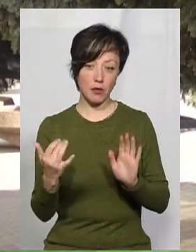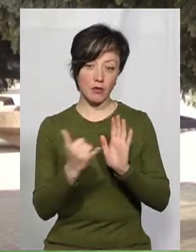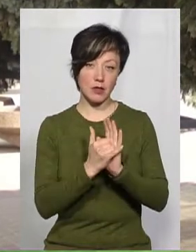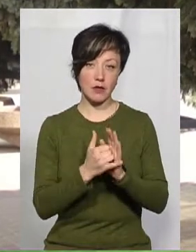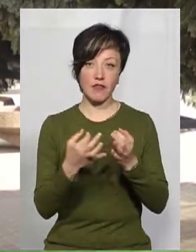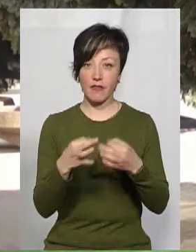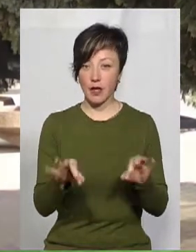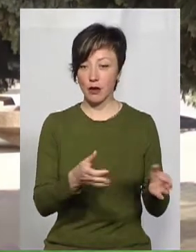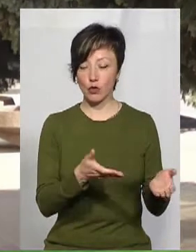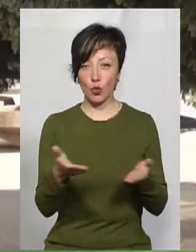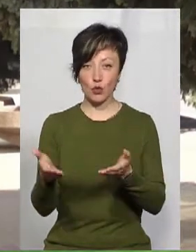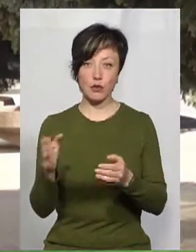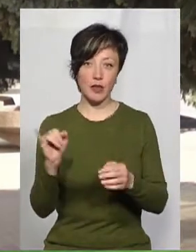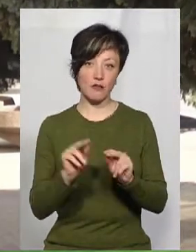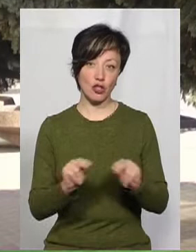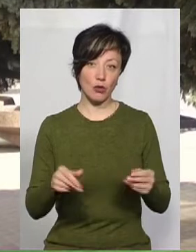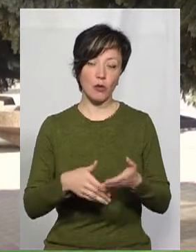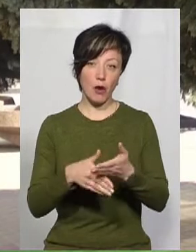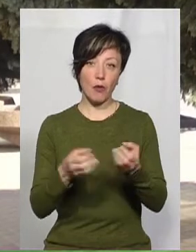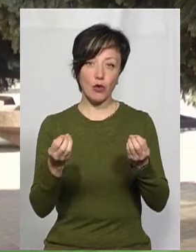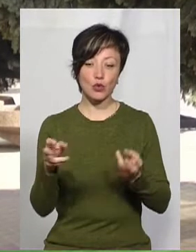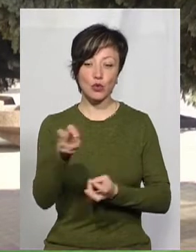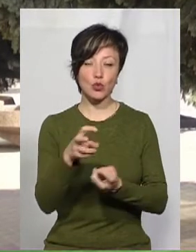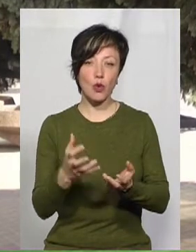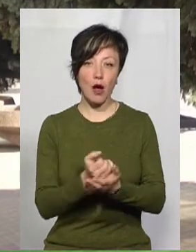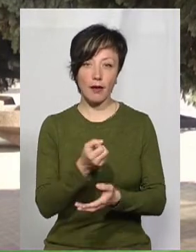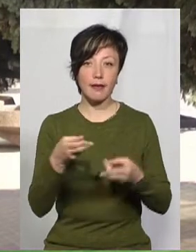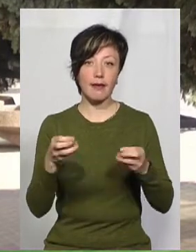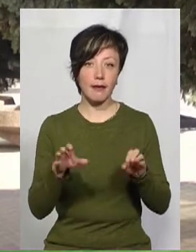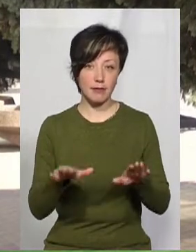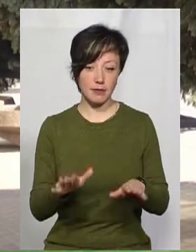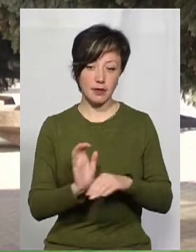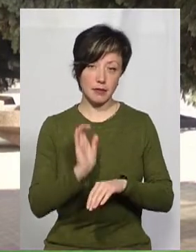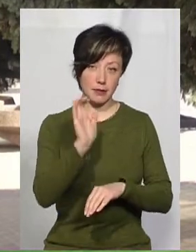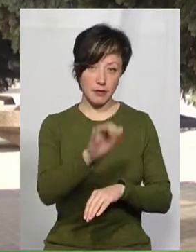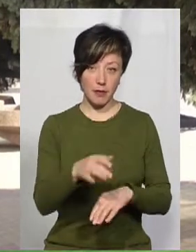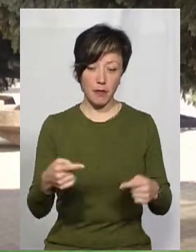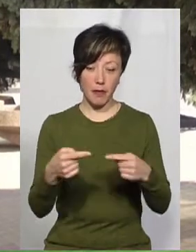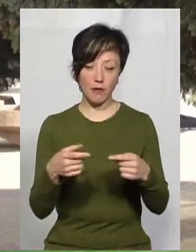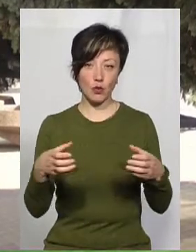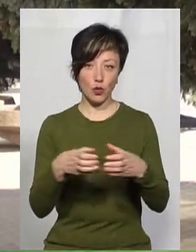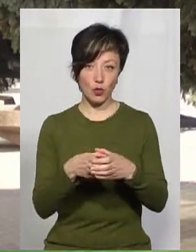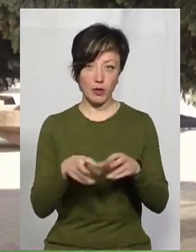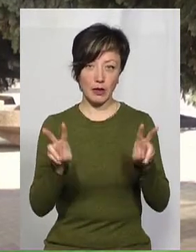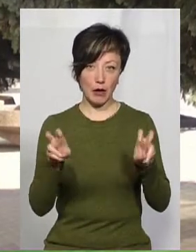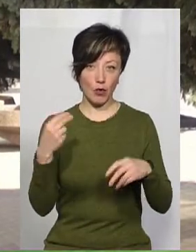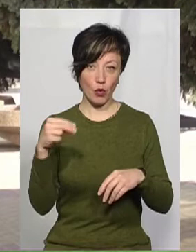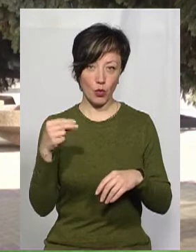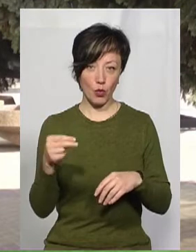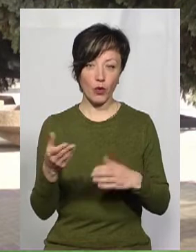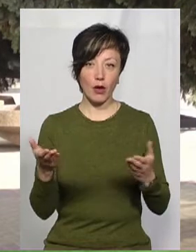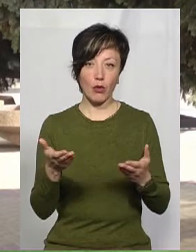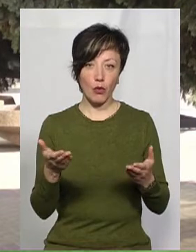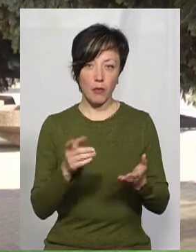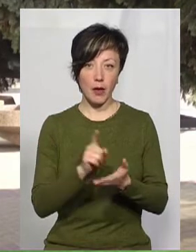в вільний доступ і учитель допомагає просто шукати ресурс і спрямовує вже в певну групу ту тему уроку, з